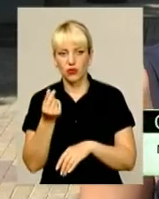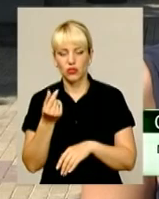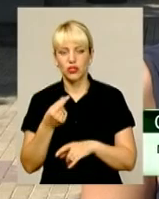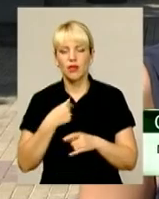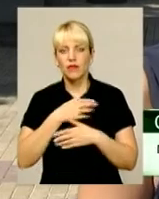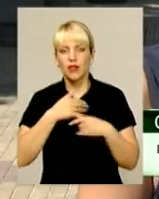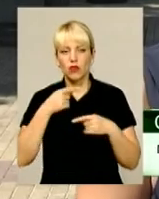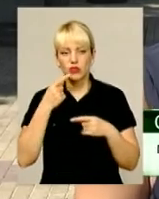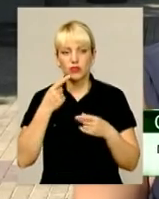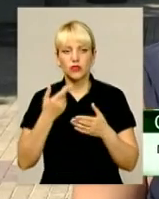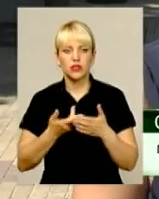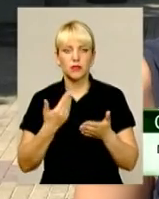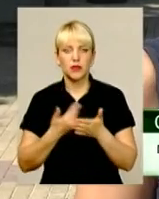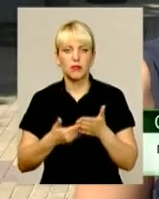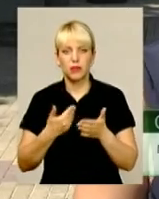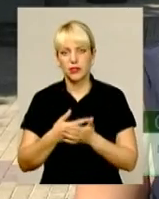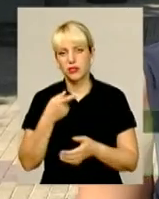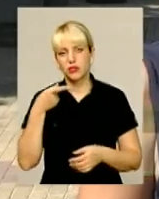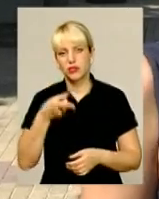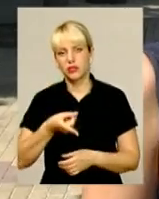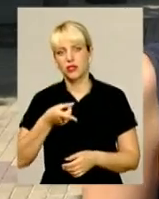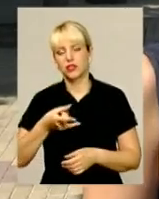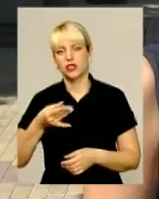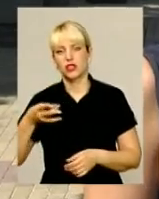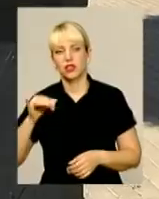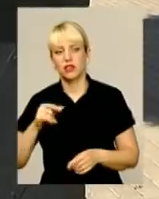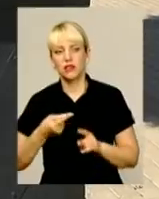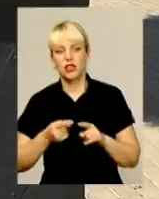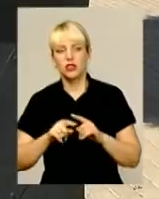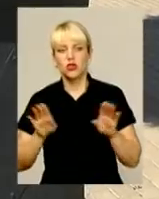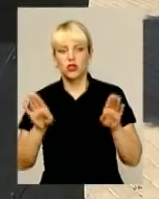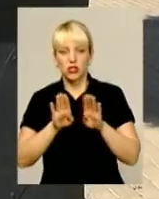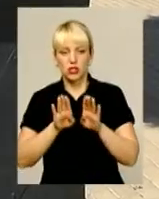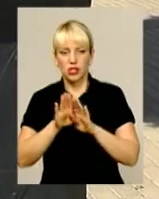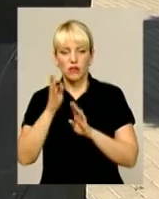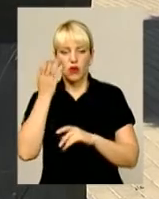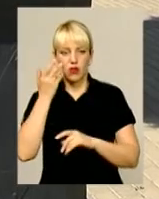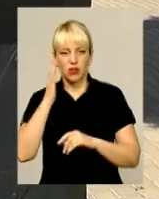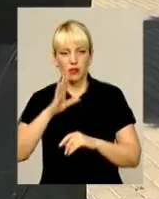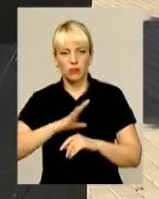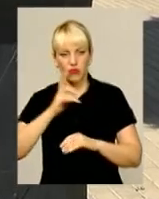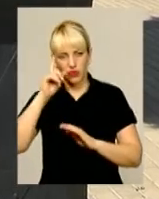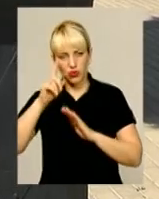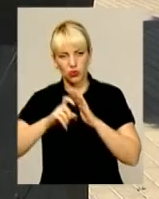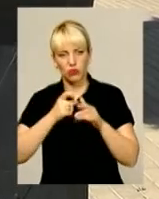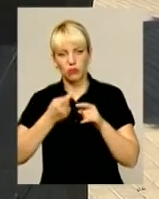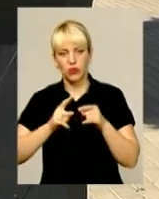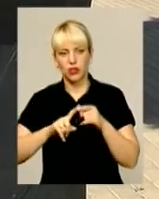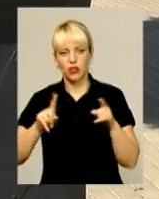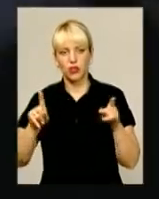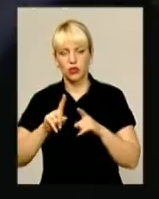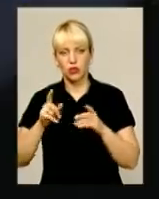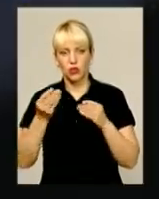озвучувати яку, це близько тисячі гривень на цю шафу. Коли нам стало відомо про те, що кошти